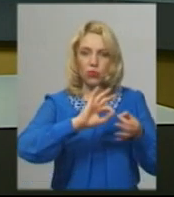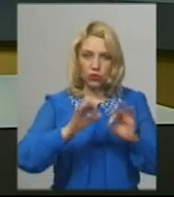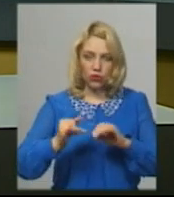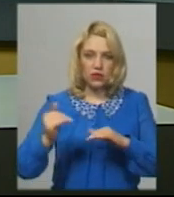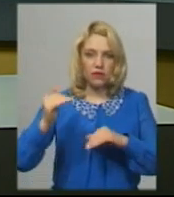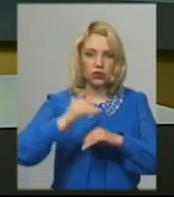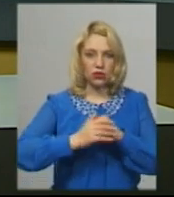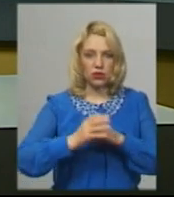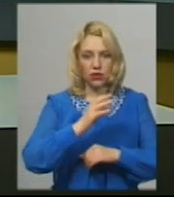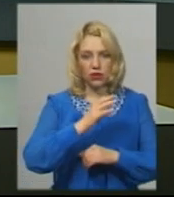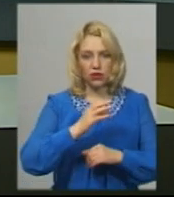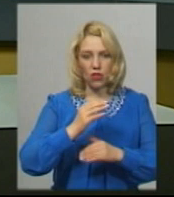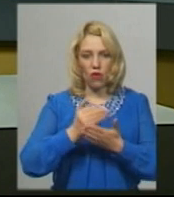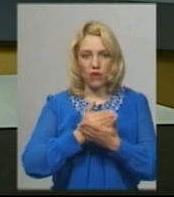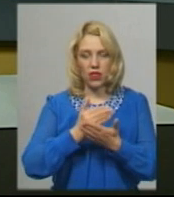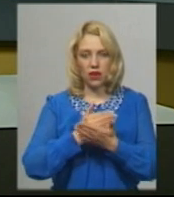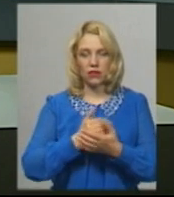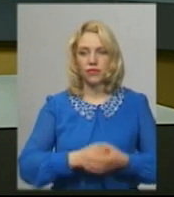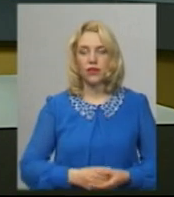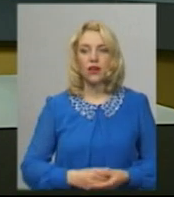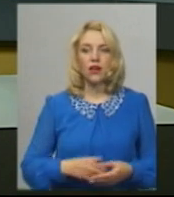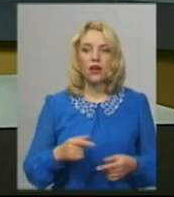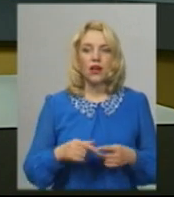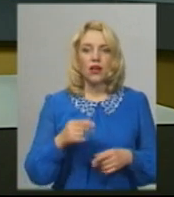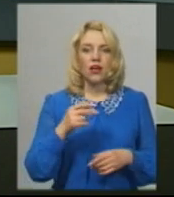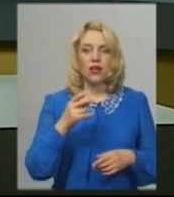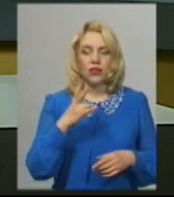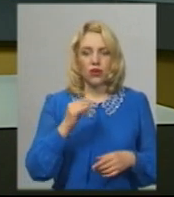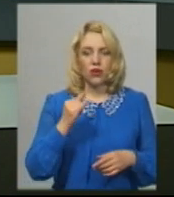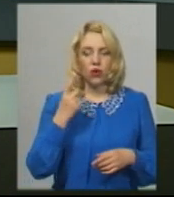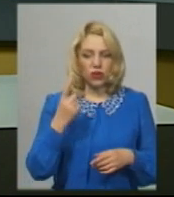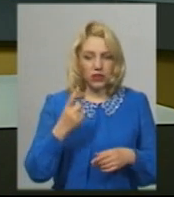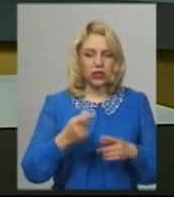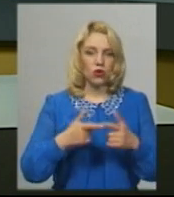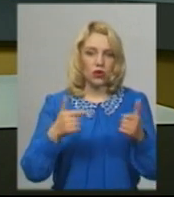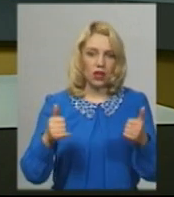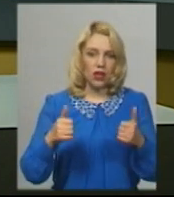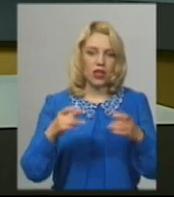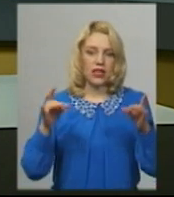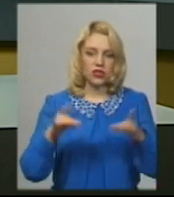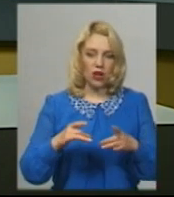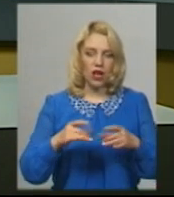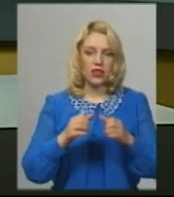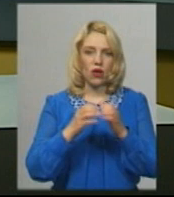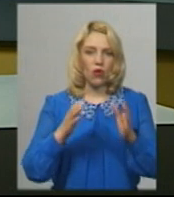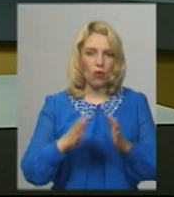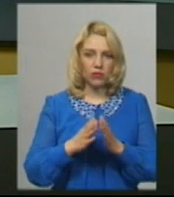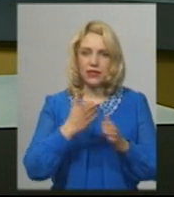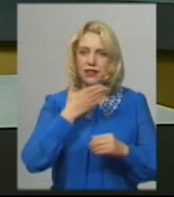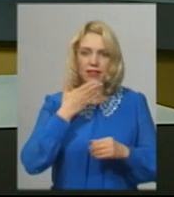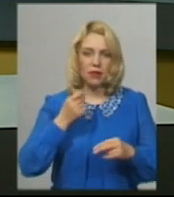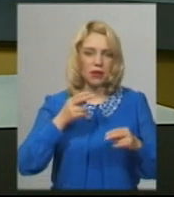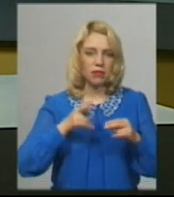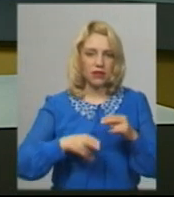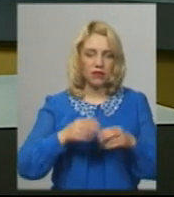новин о 20.30. Жоден готельно-ресторанний комплекс Хмельниччини не припинив підприємницьку діяльність під час